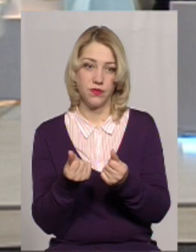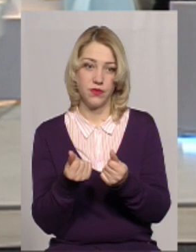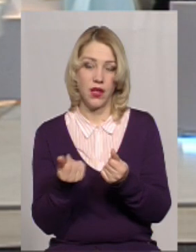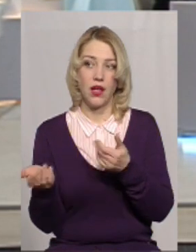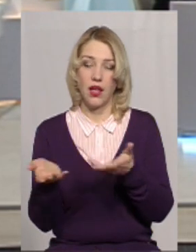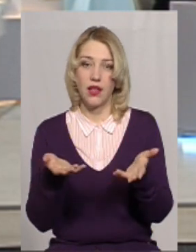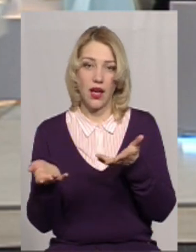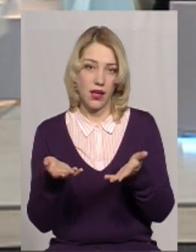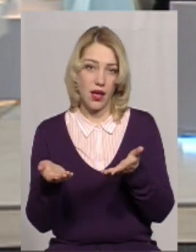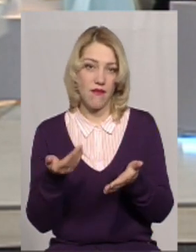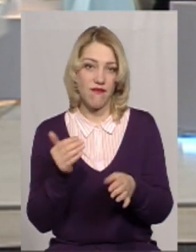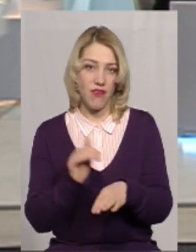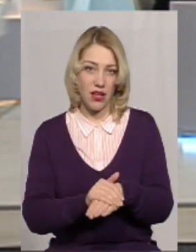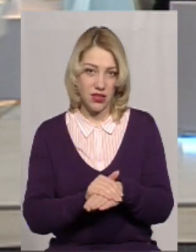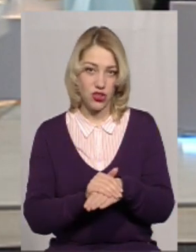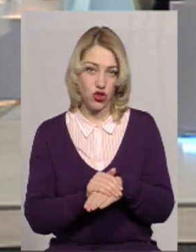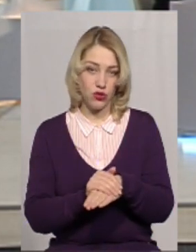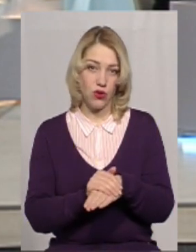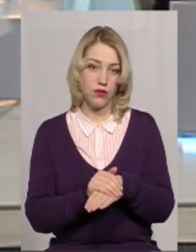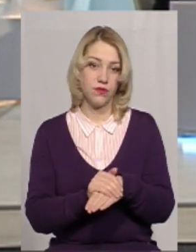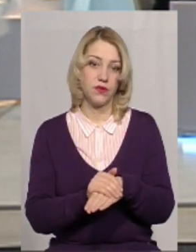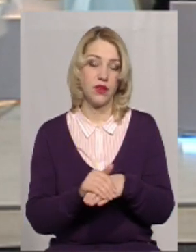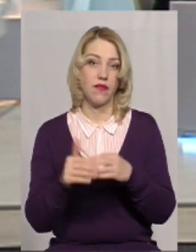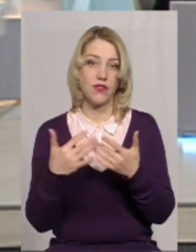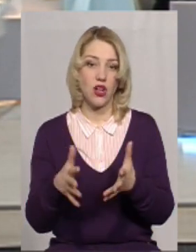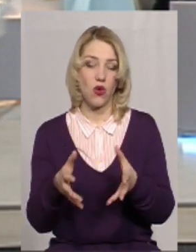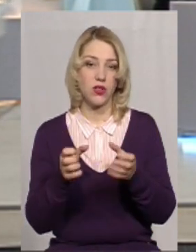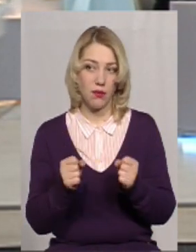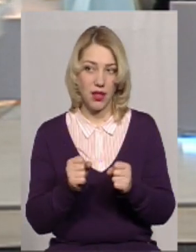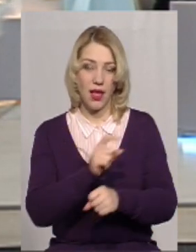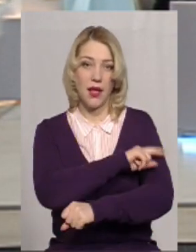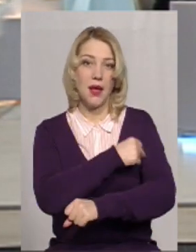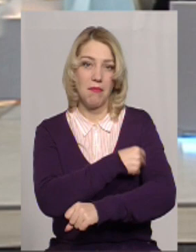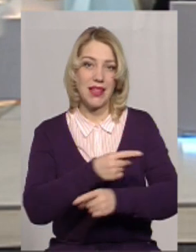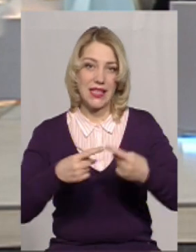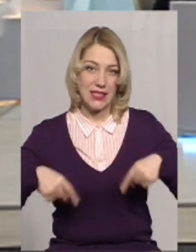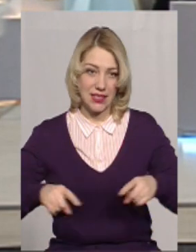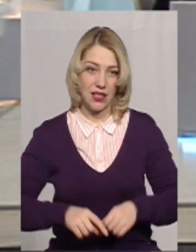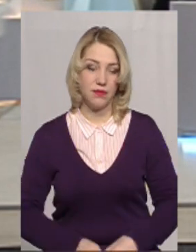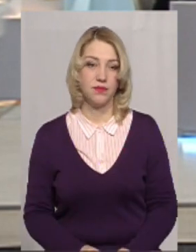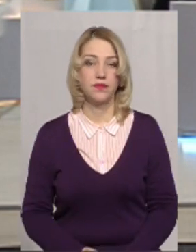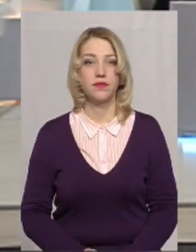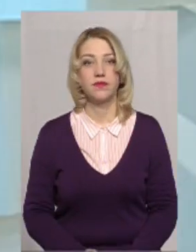яке фактично вже отримала медицина обласна?